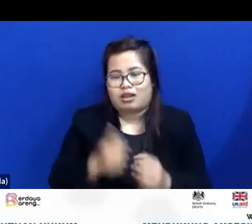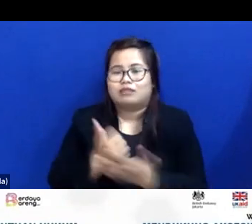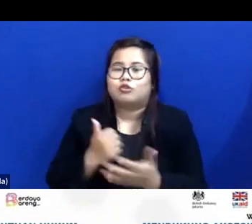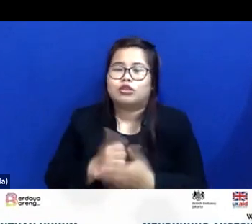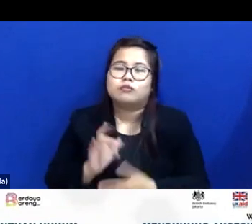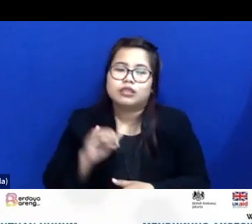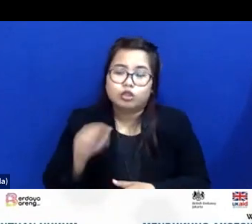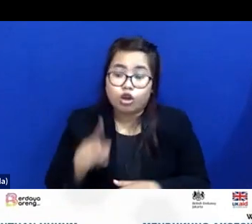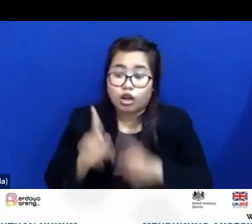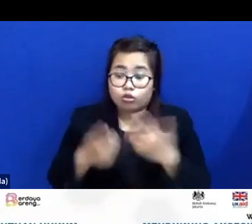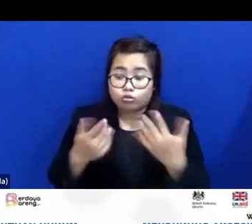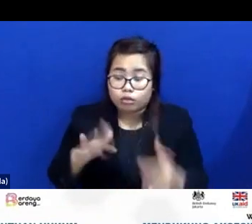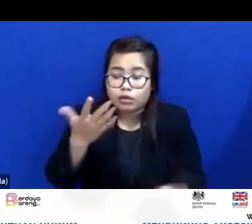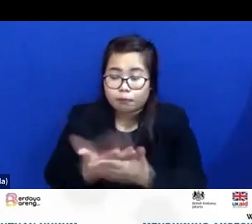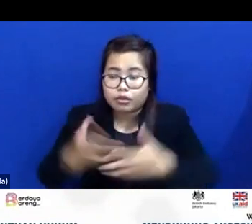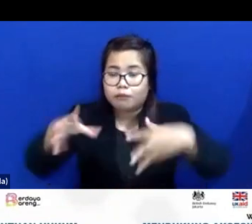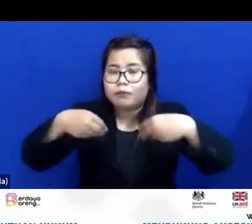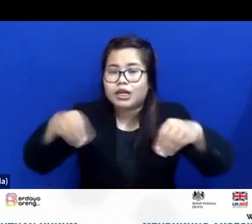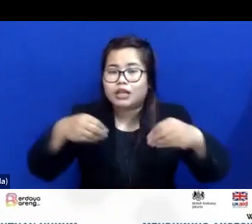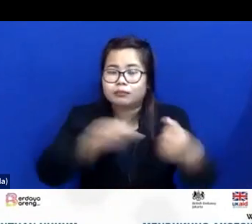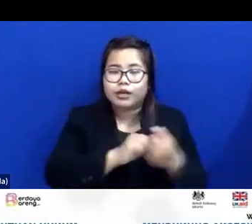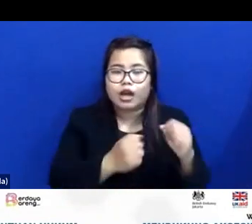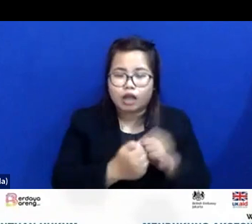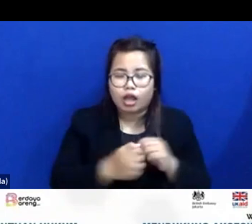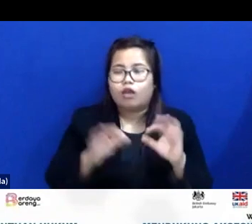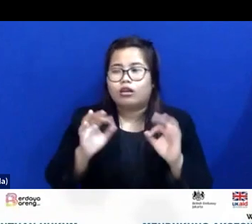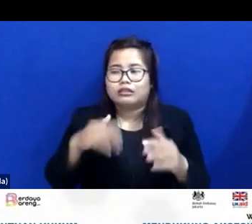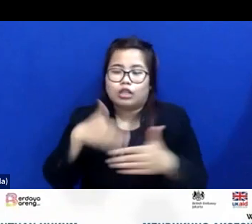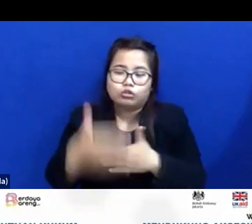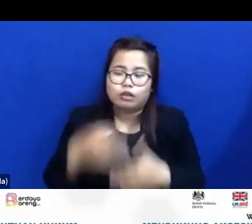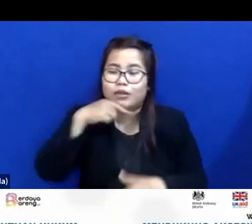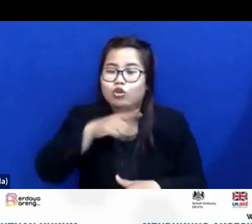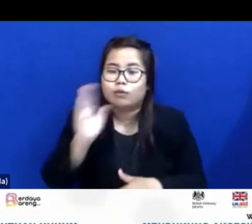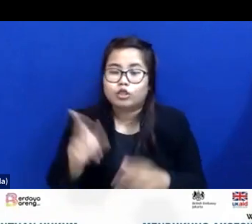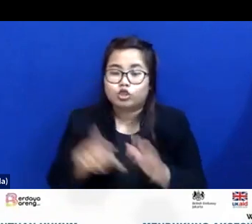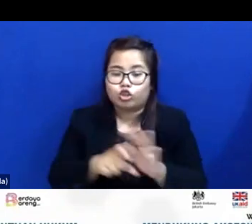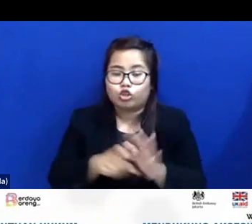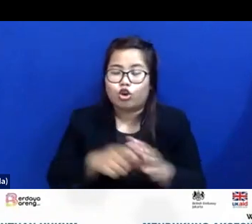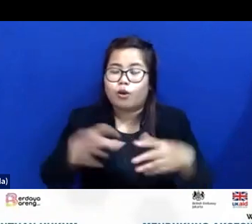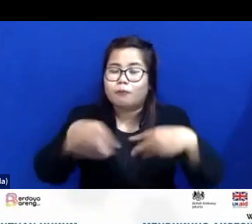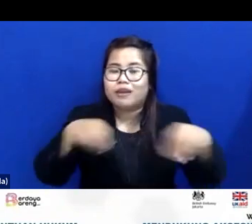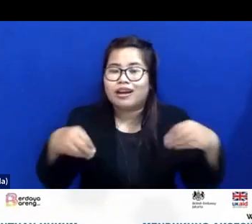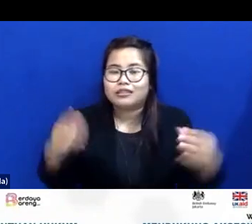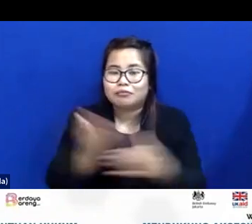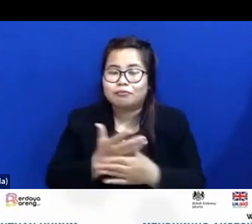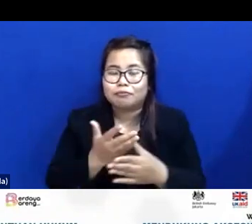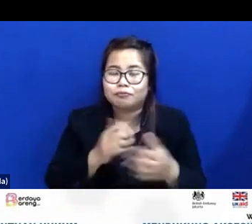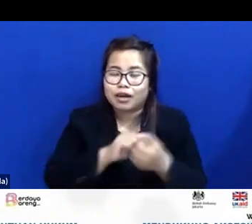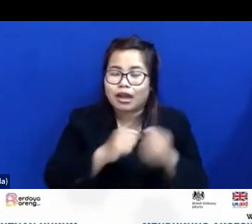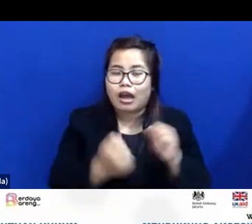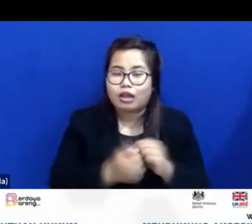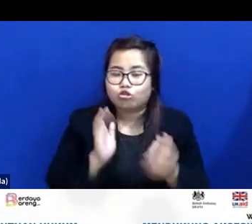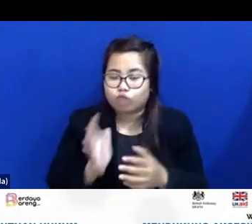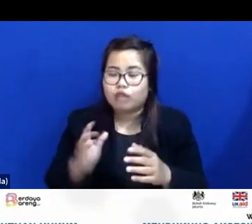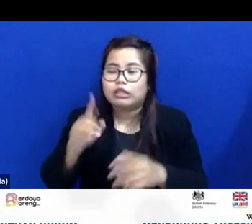Ketika sudah dapat berkas perkara minggu depannya kan biasa begitu berkas perkara seminggu atau dua minggu datang ke sidang